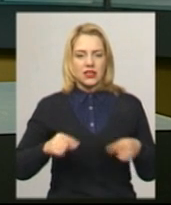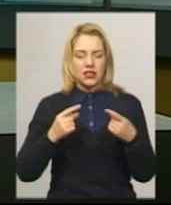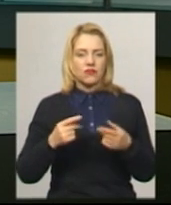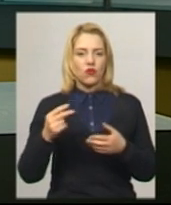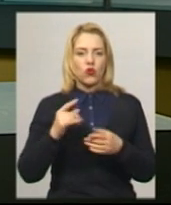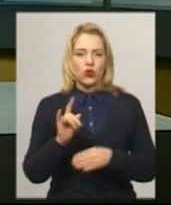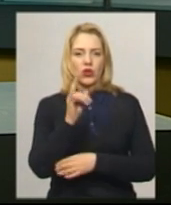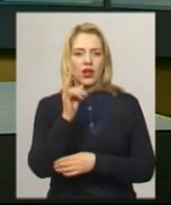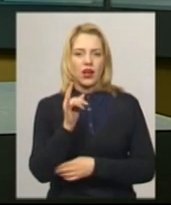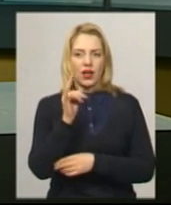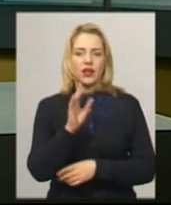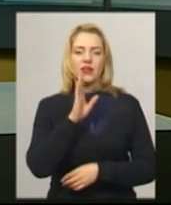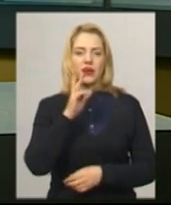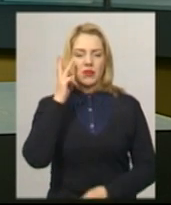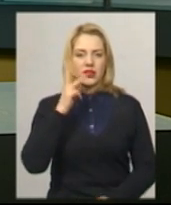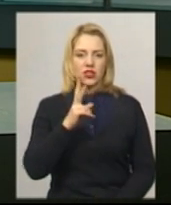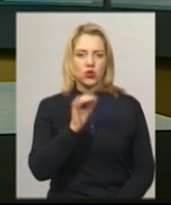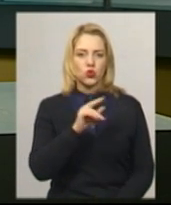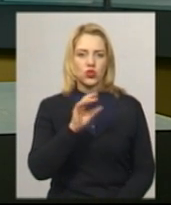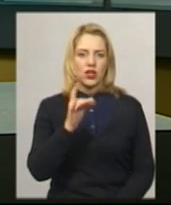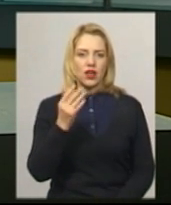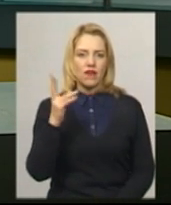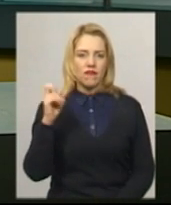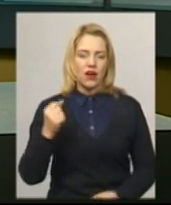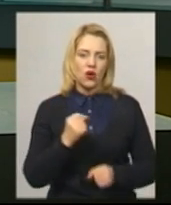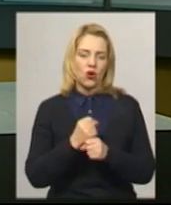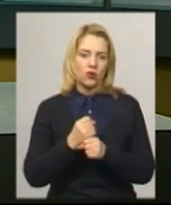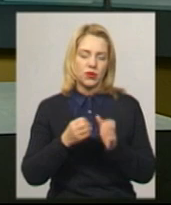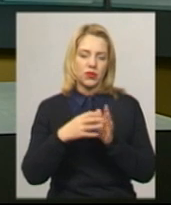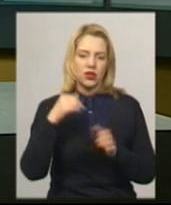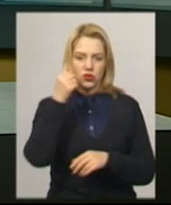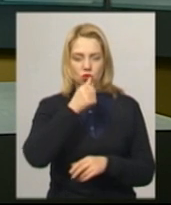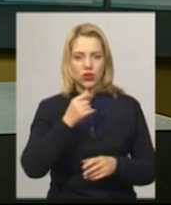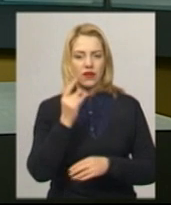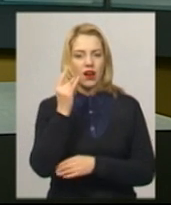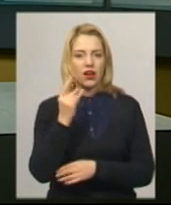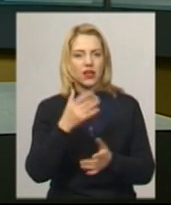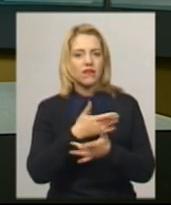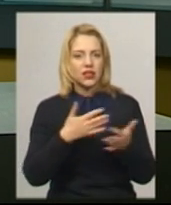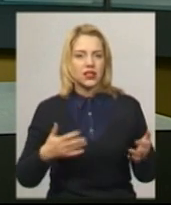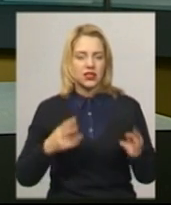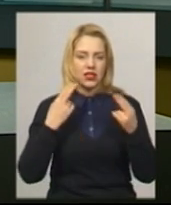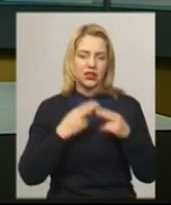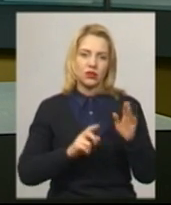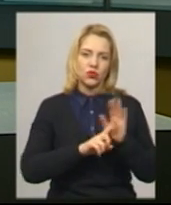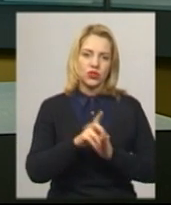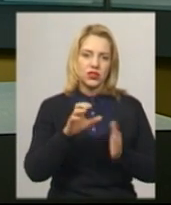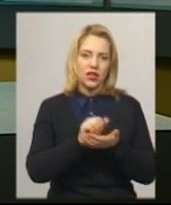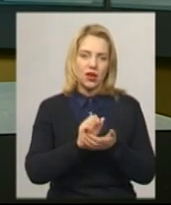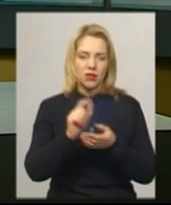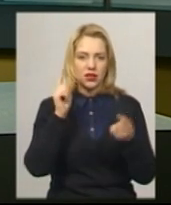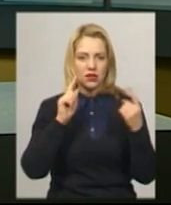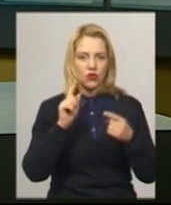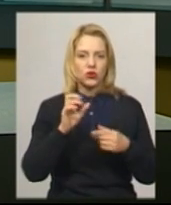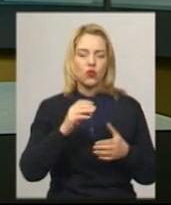хмельничанка Ірина Кучерява. Каже, 15 років робить іграшки у різних техніках. Починала займатися творчістю у відпустці по